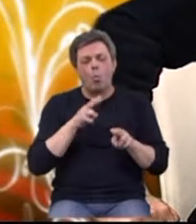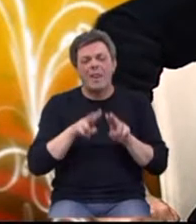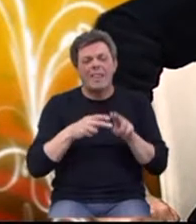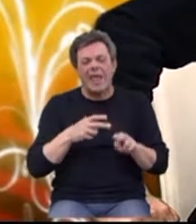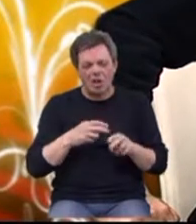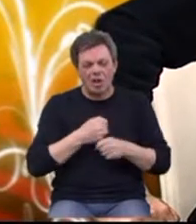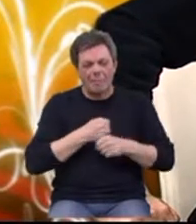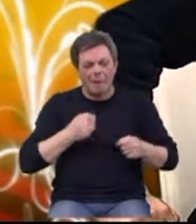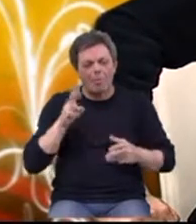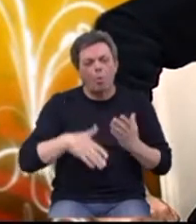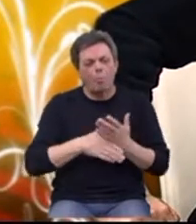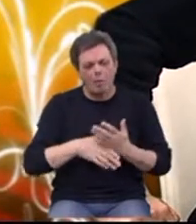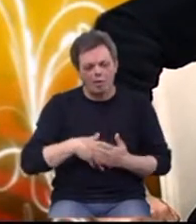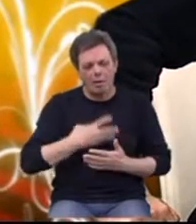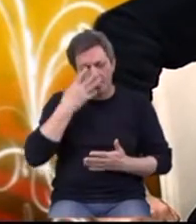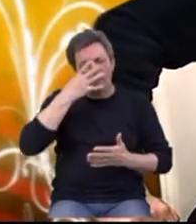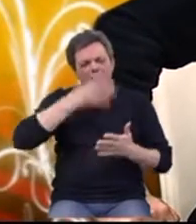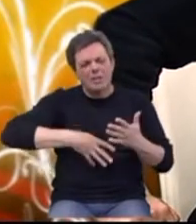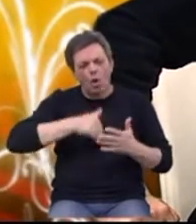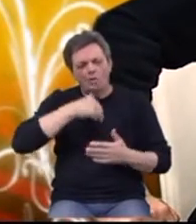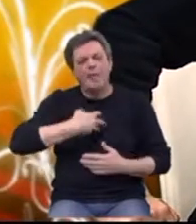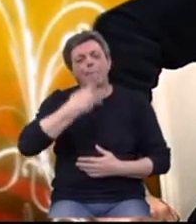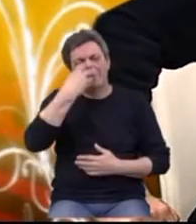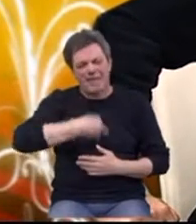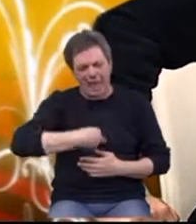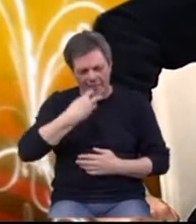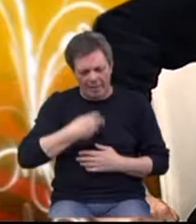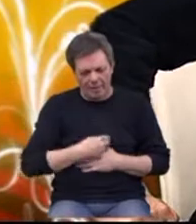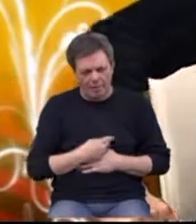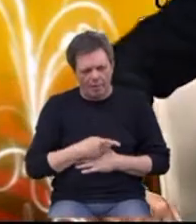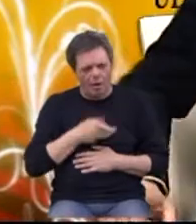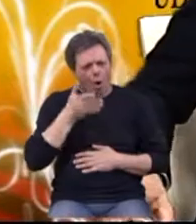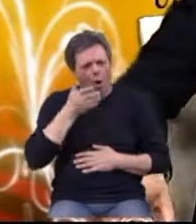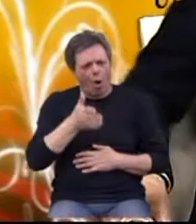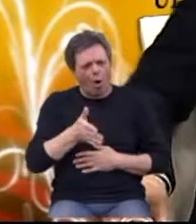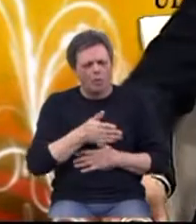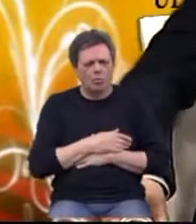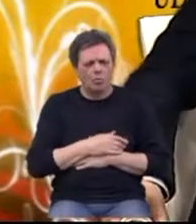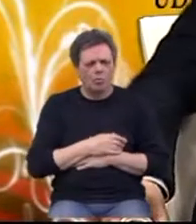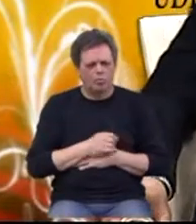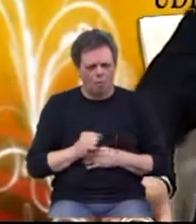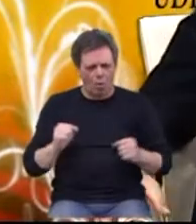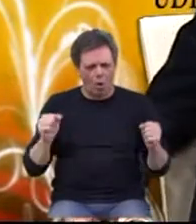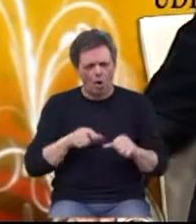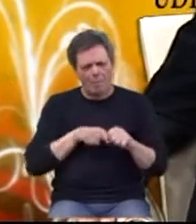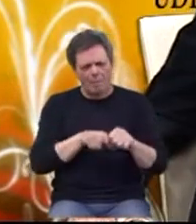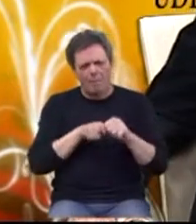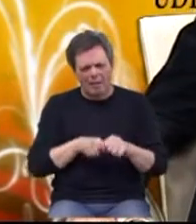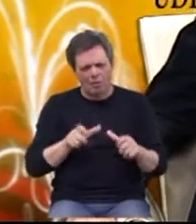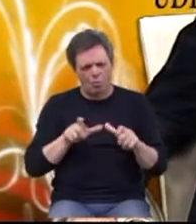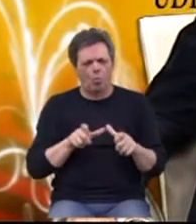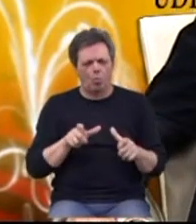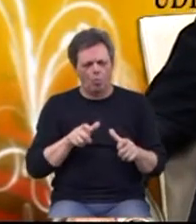i psihijatri. I rekao bih da su oni vrlo ozbiljni partneri u lječenju